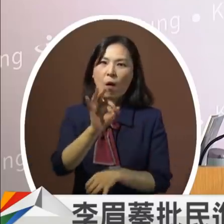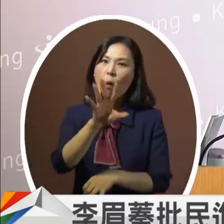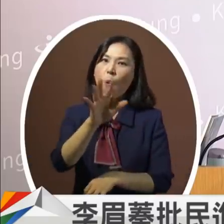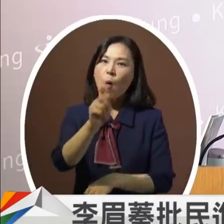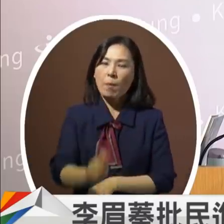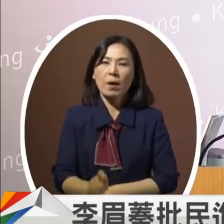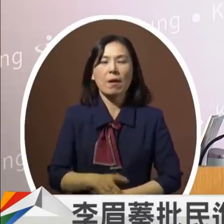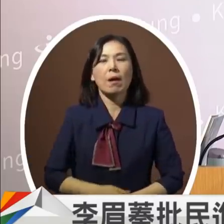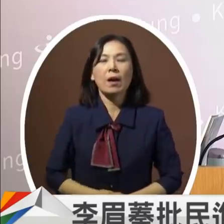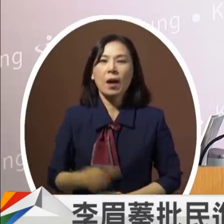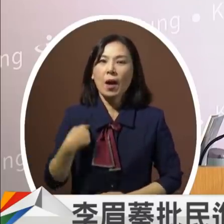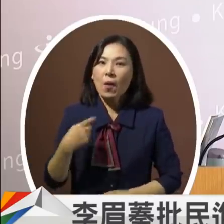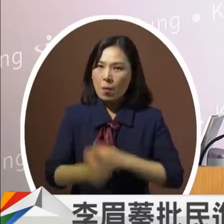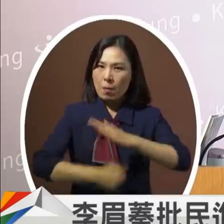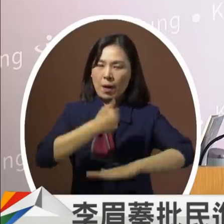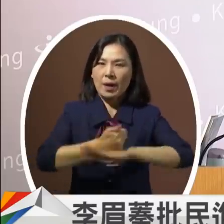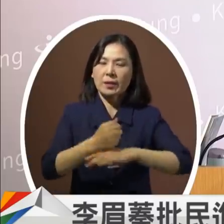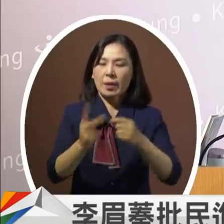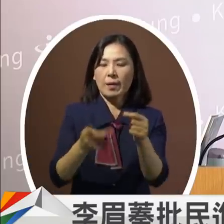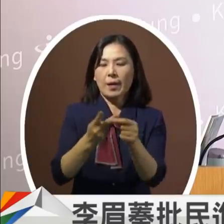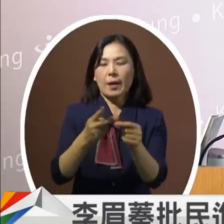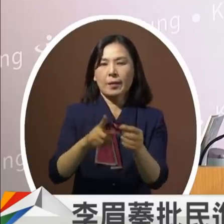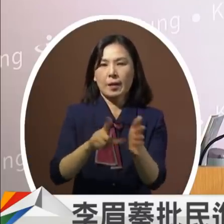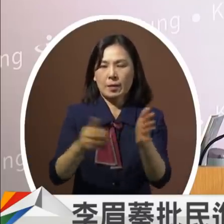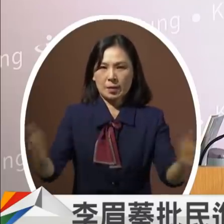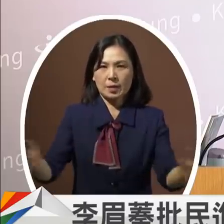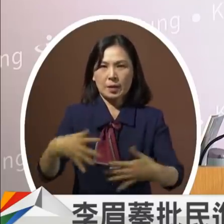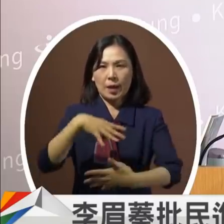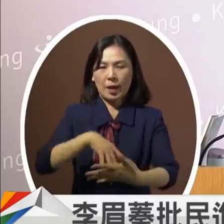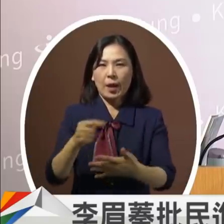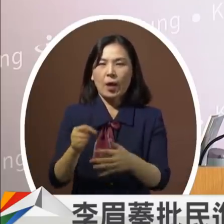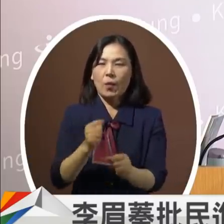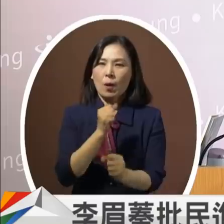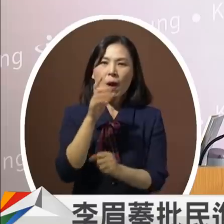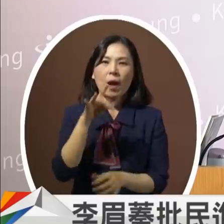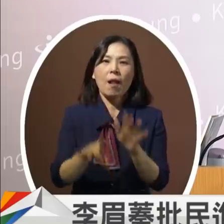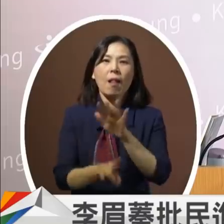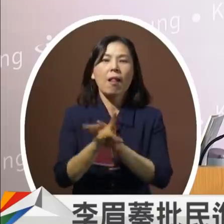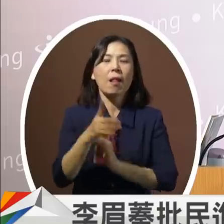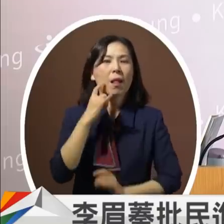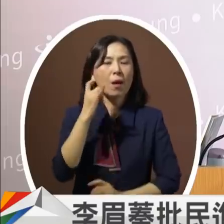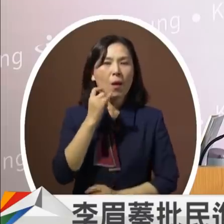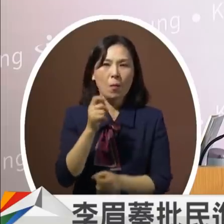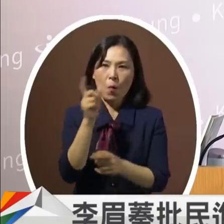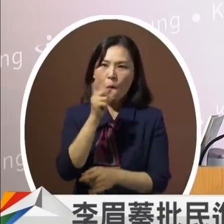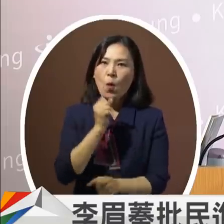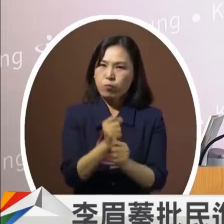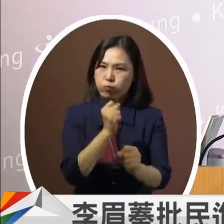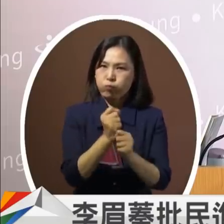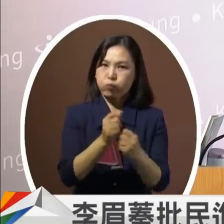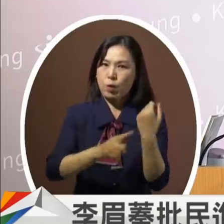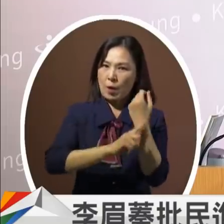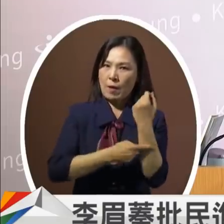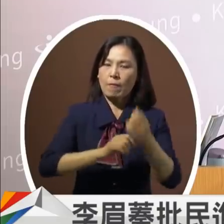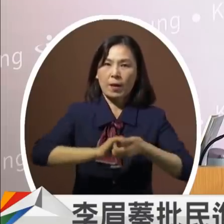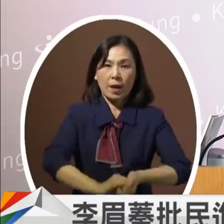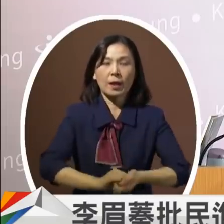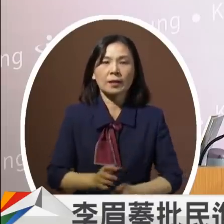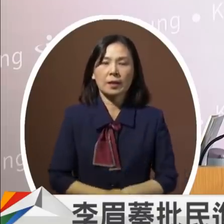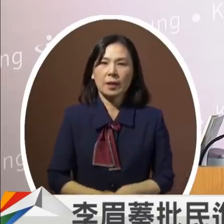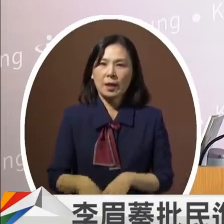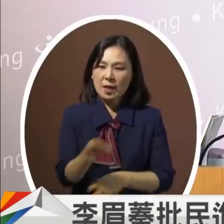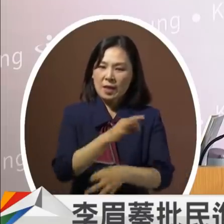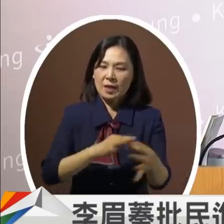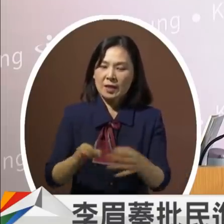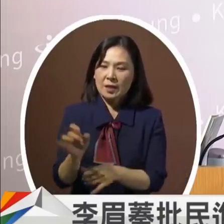市长会在两年内完成蓝母酒产业的制定工作跟立法工作把高雄的经济注入活水